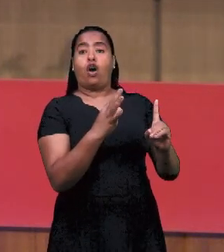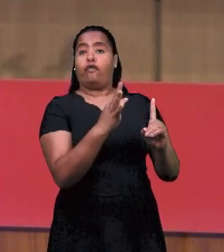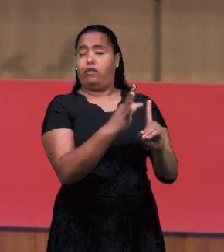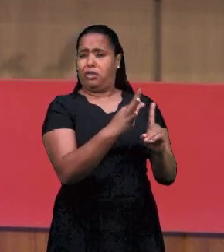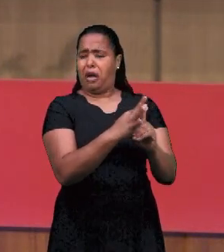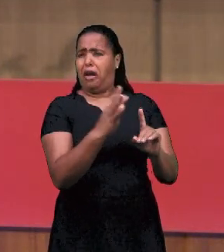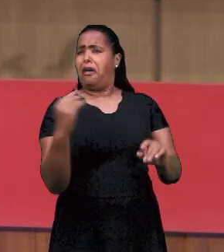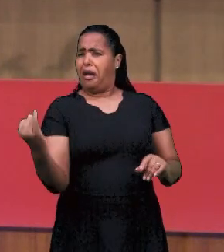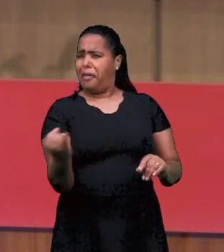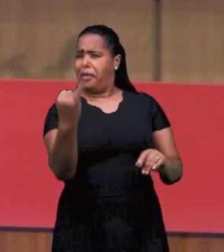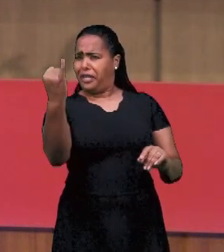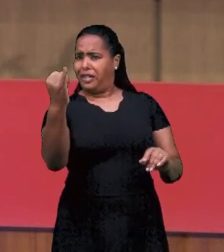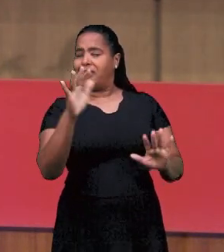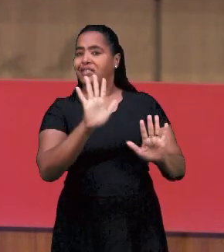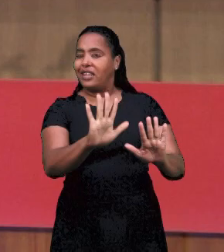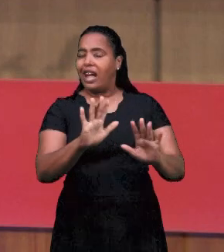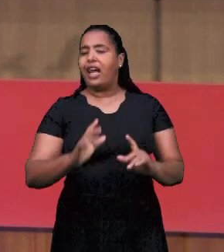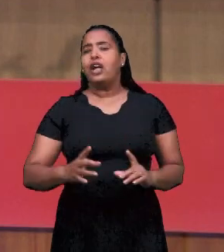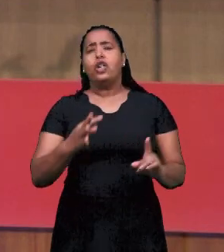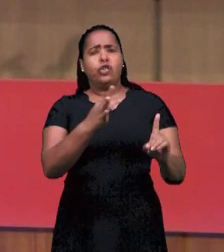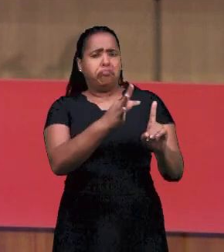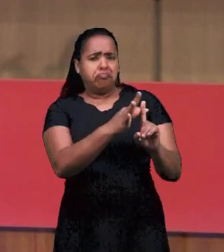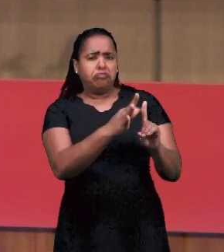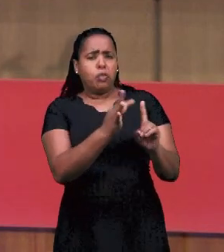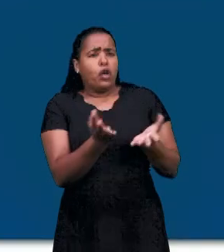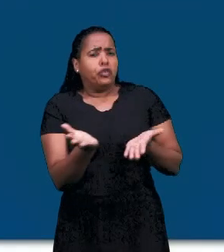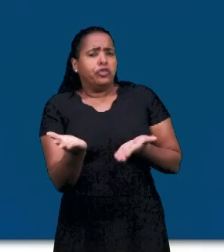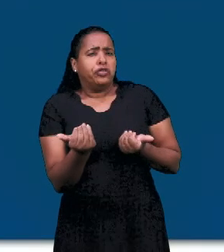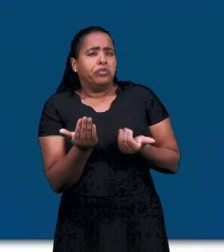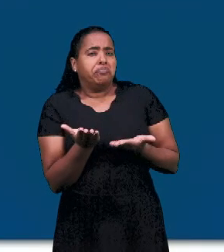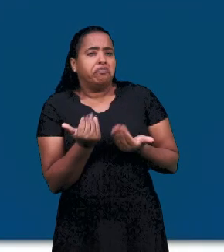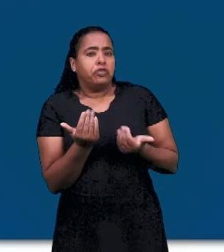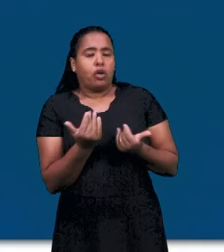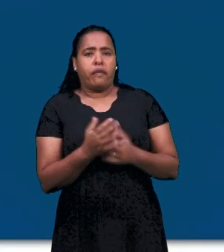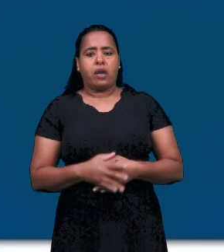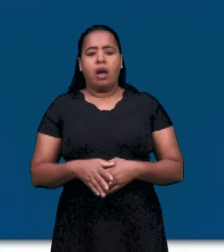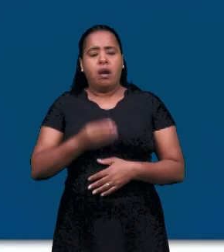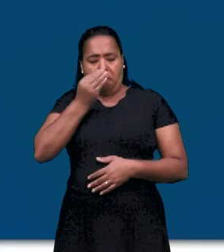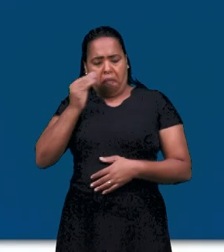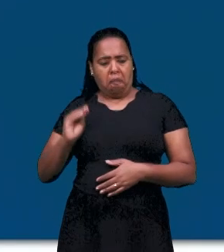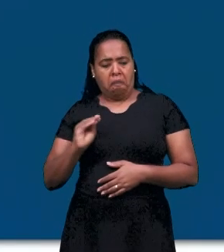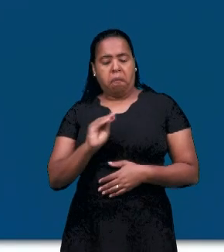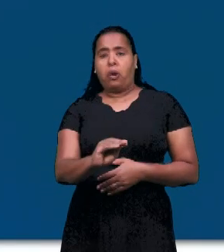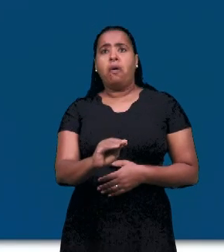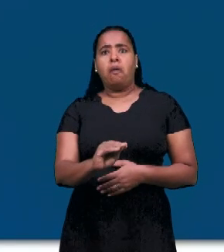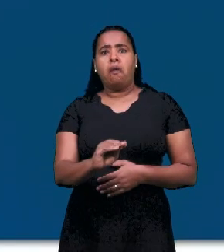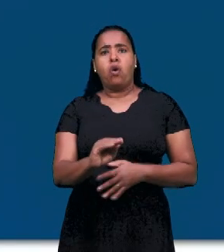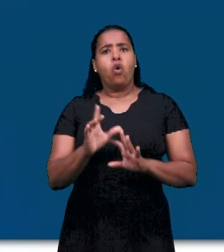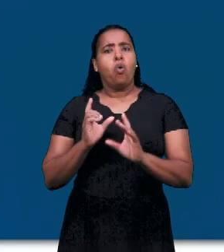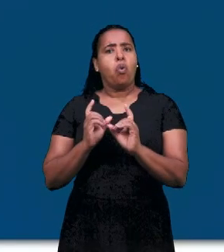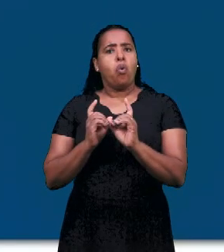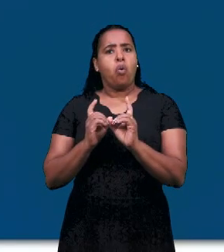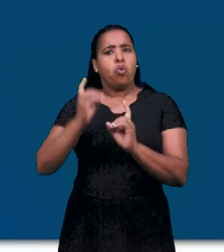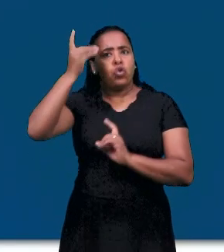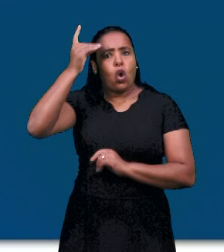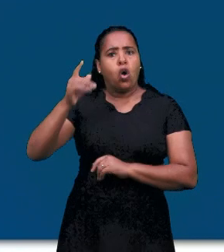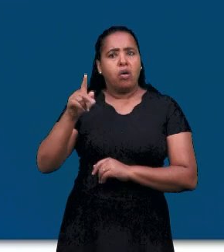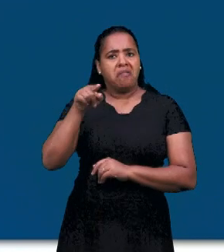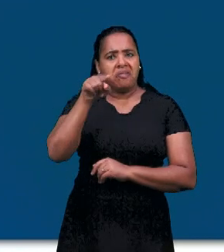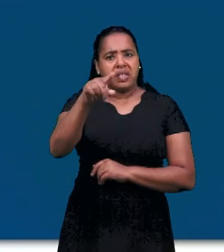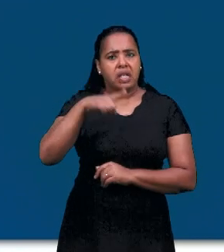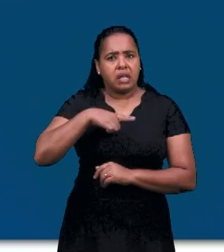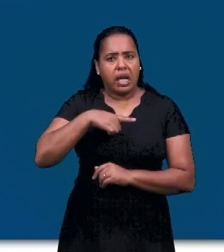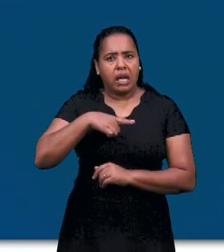Павел говорит Тимофею, молодому человеку Тимофею. Здесь он был молодой. Не ради о